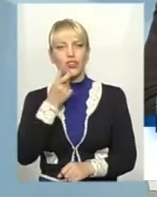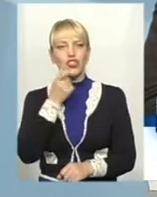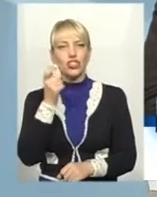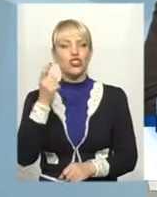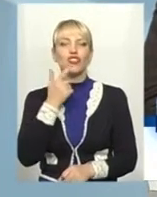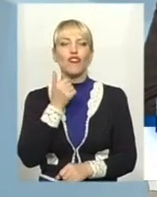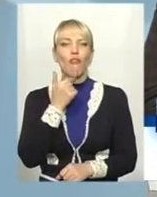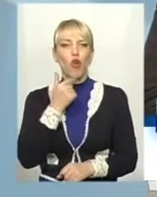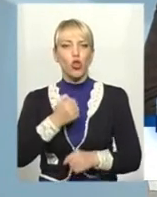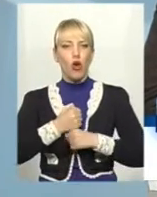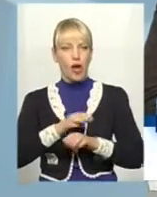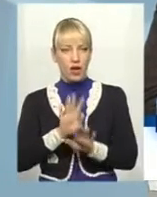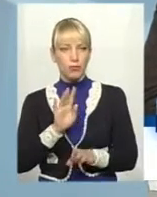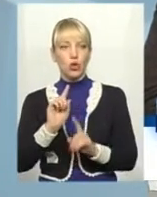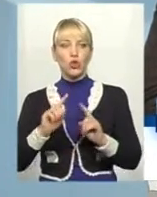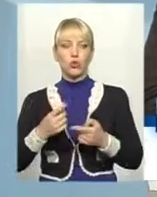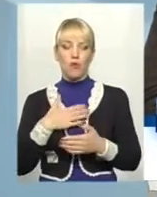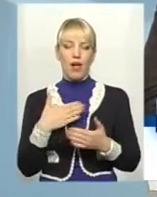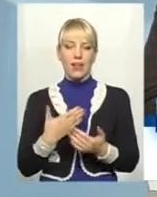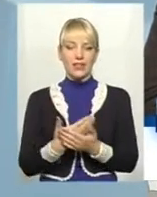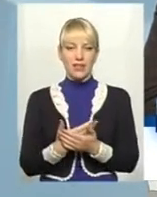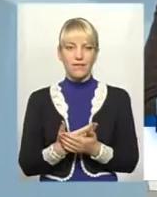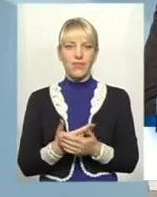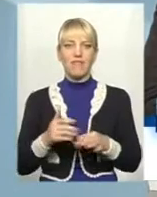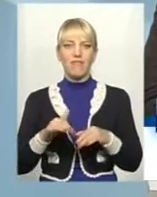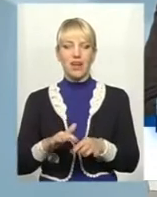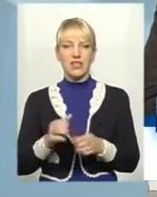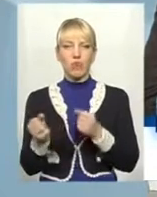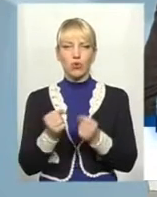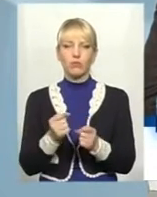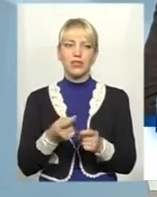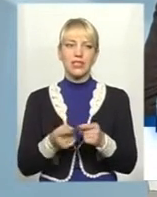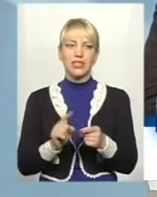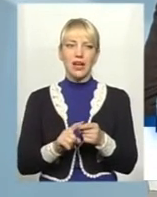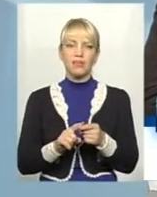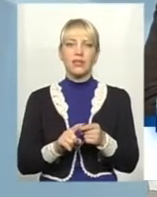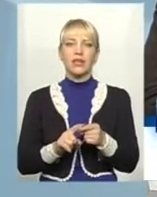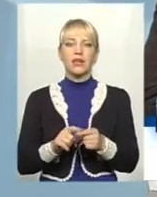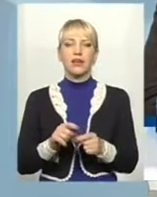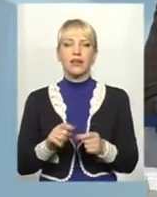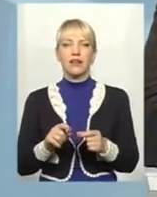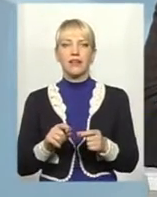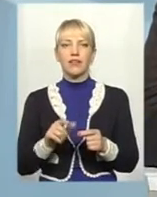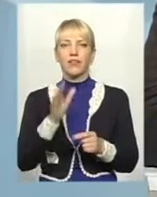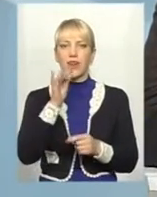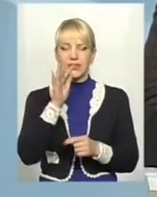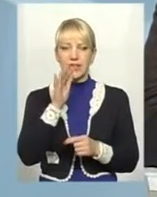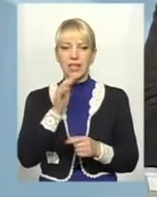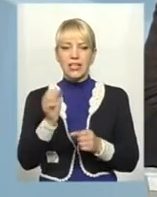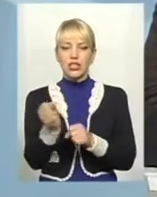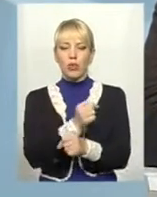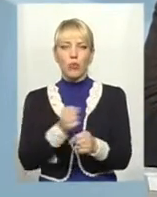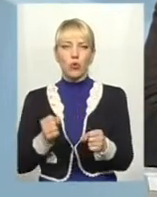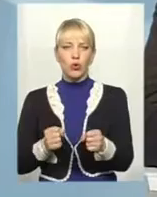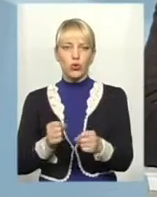активна фаза боротьби – це так звана фаза збройні боротьби. За радянських часів